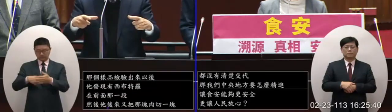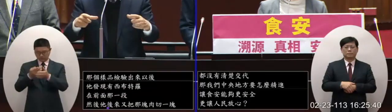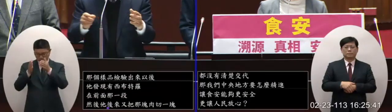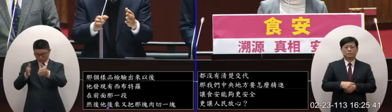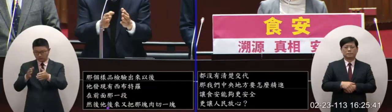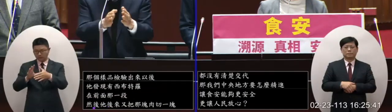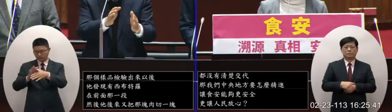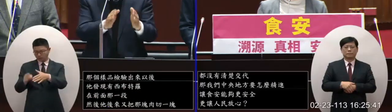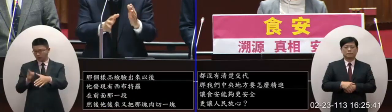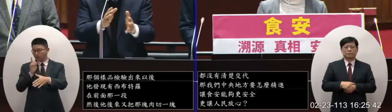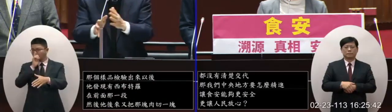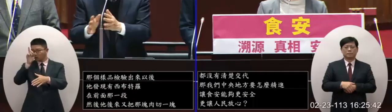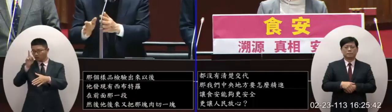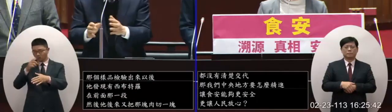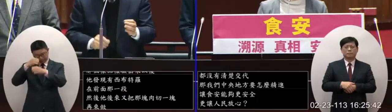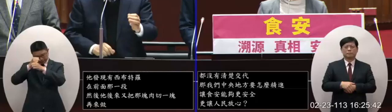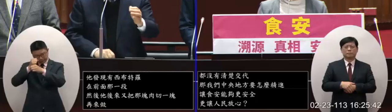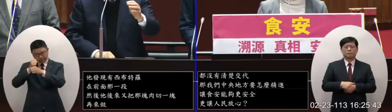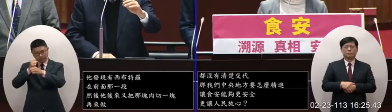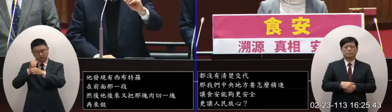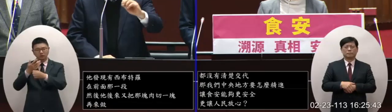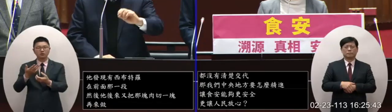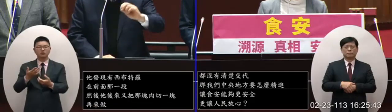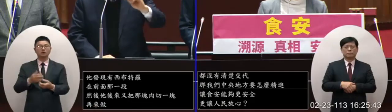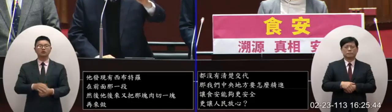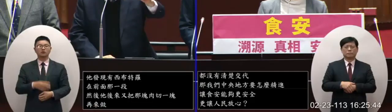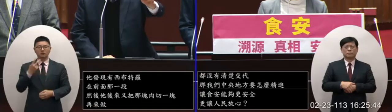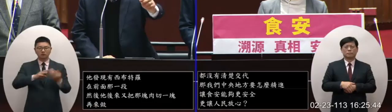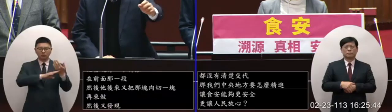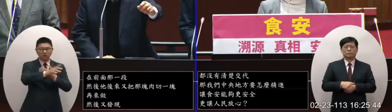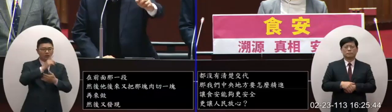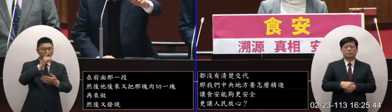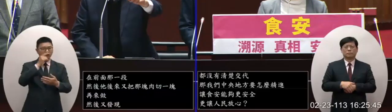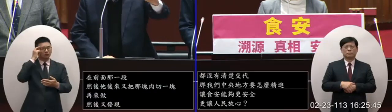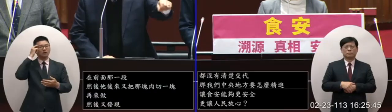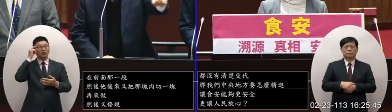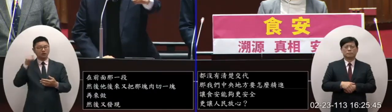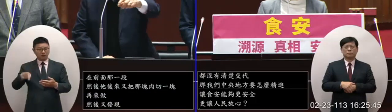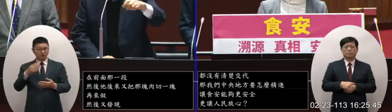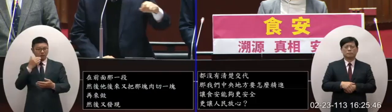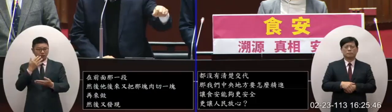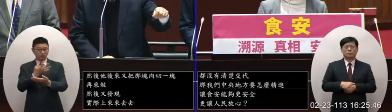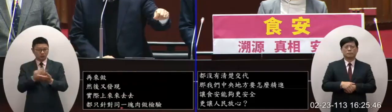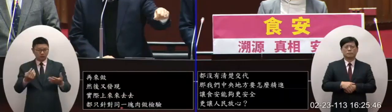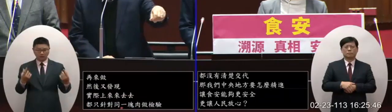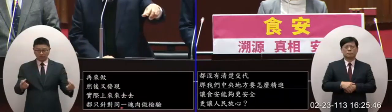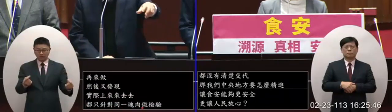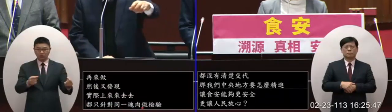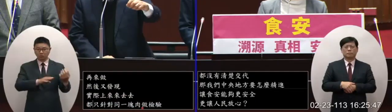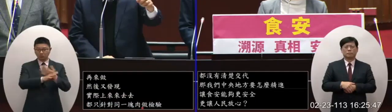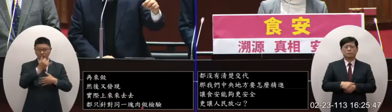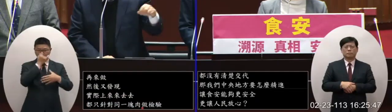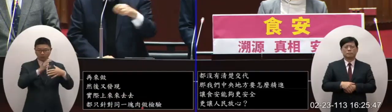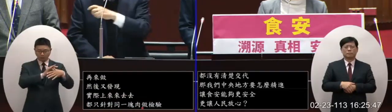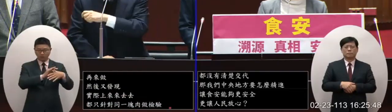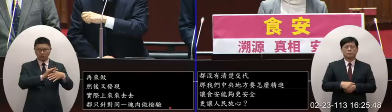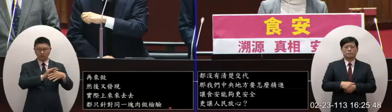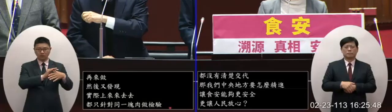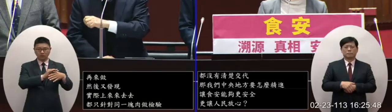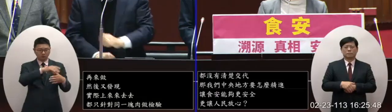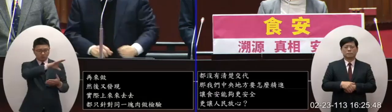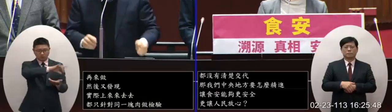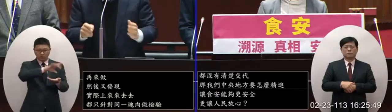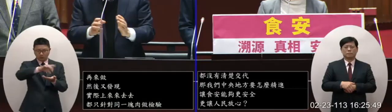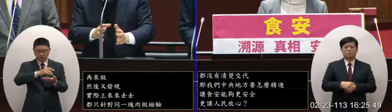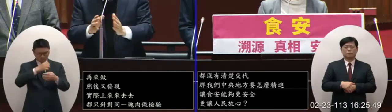針對著一塊肉在那邊做檢驗齁那沒有去想到說同一批的這個豬肉呢也需要再去採